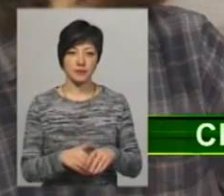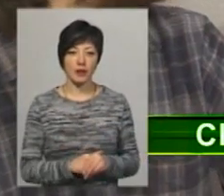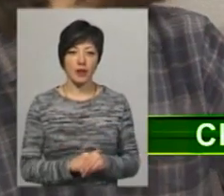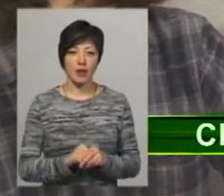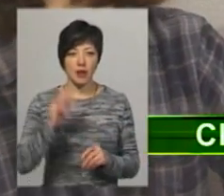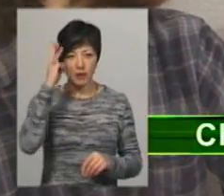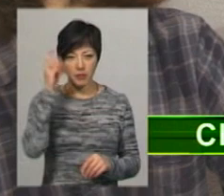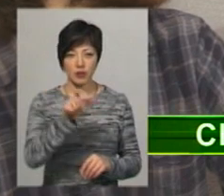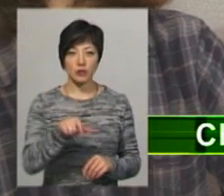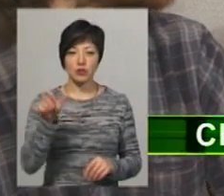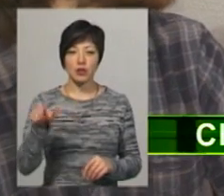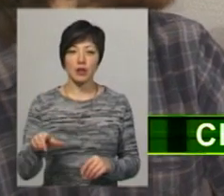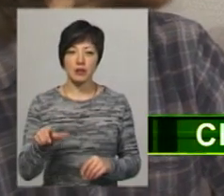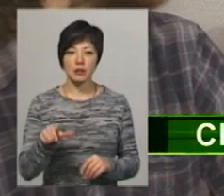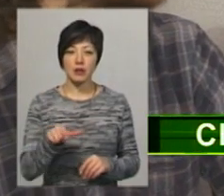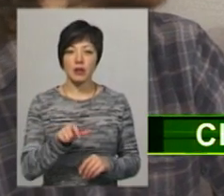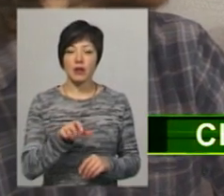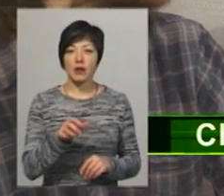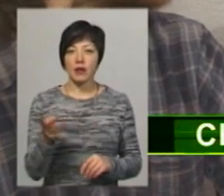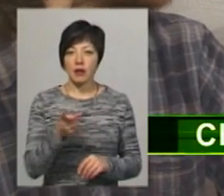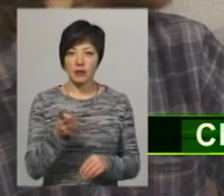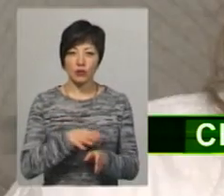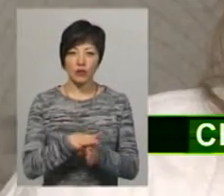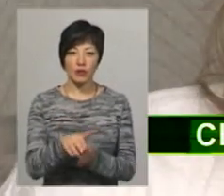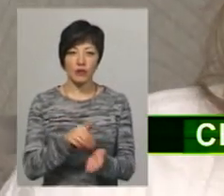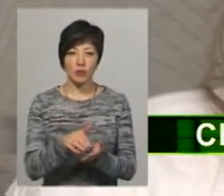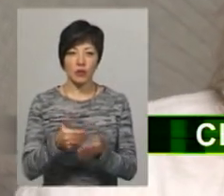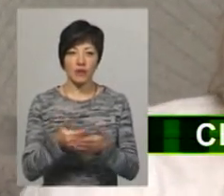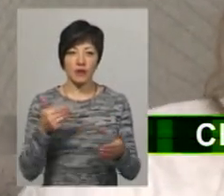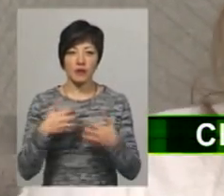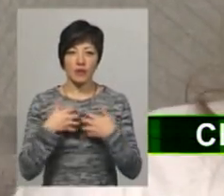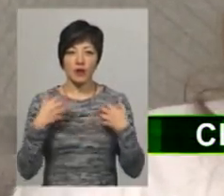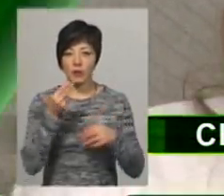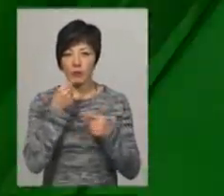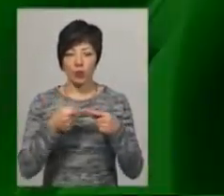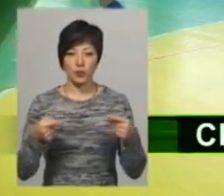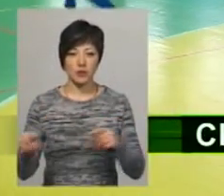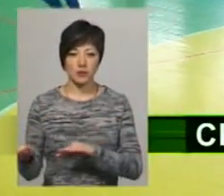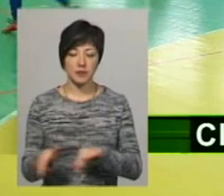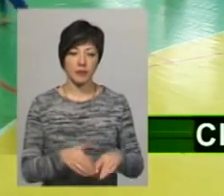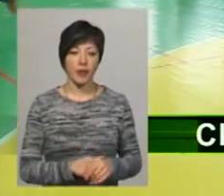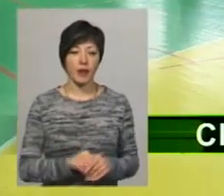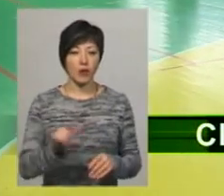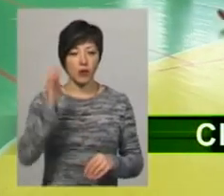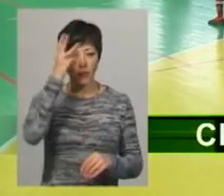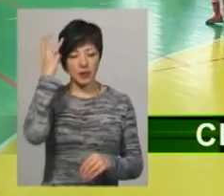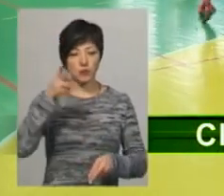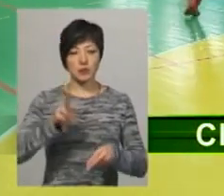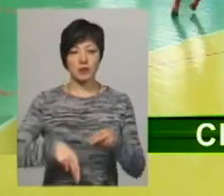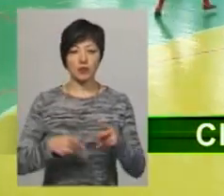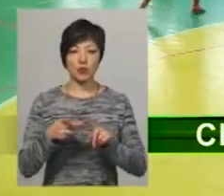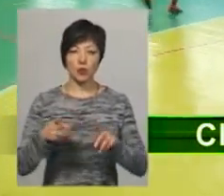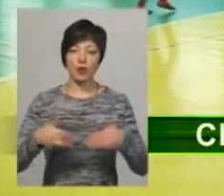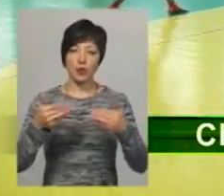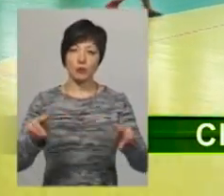Хмельничани Геннадій Соколов та Марія Тучка цілковито відмовились від тваринних продуктів. У Хмельницькому завершився